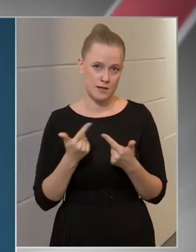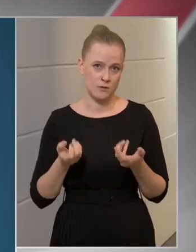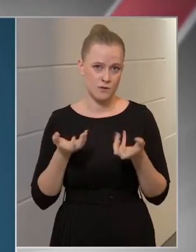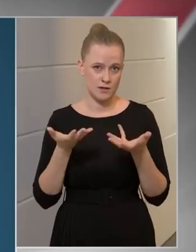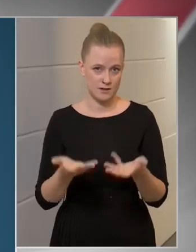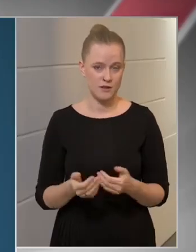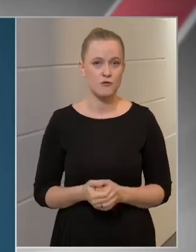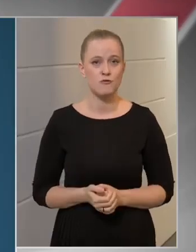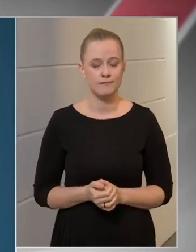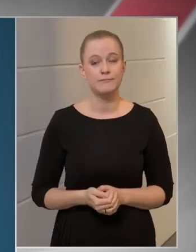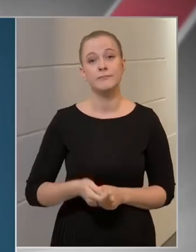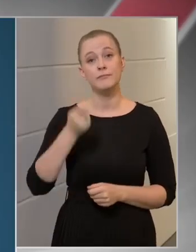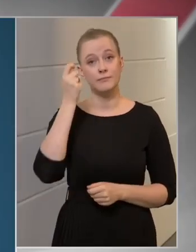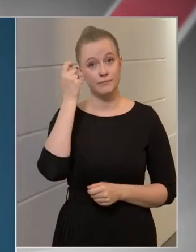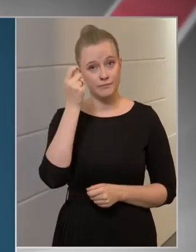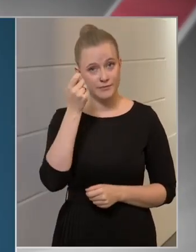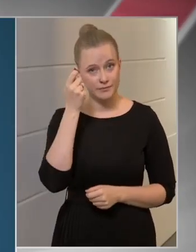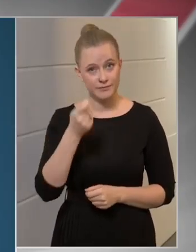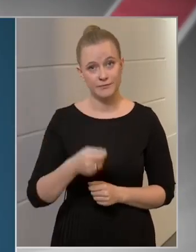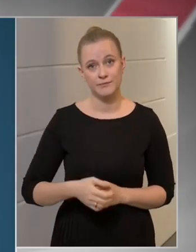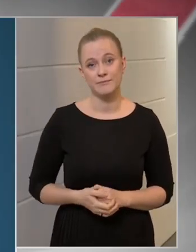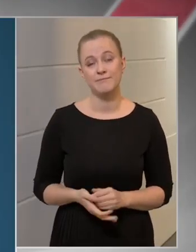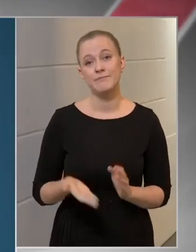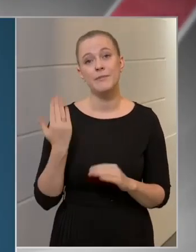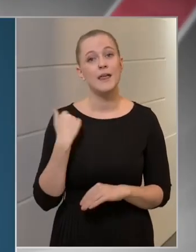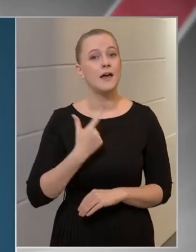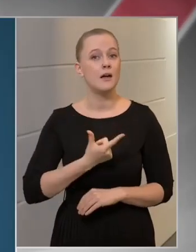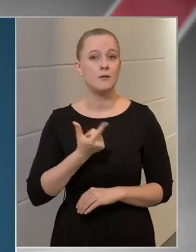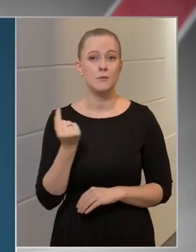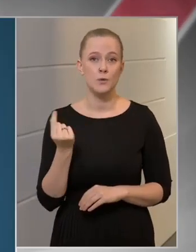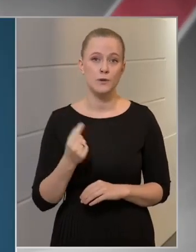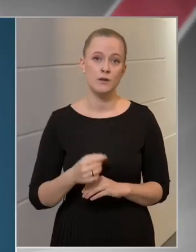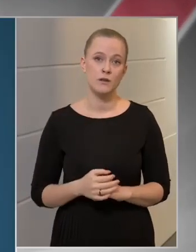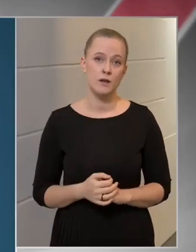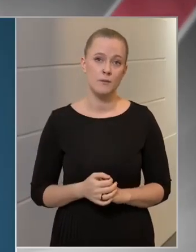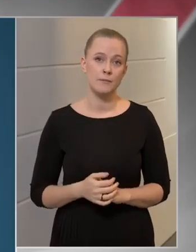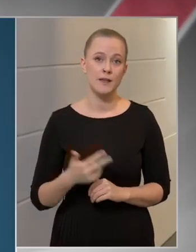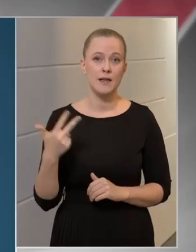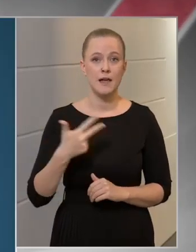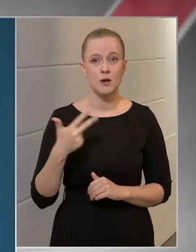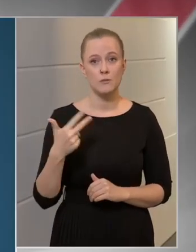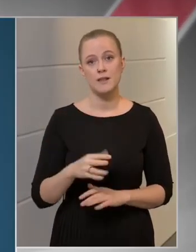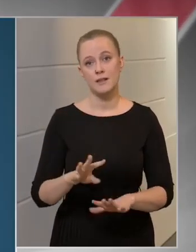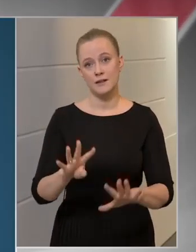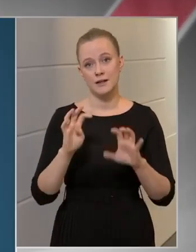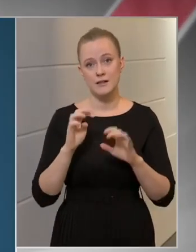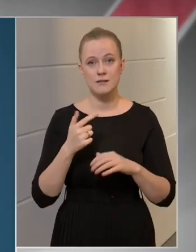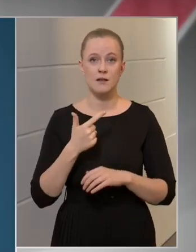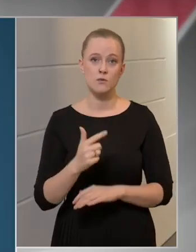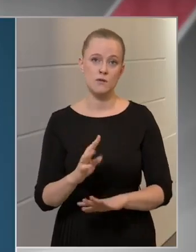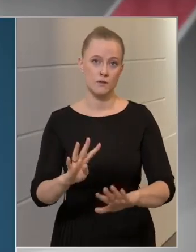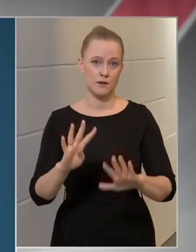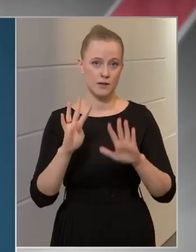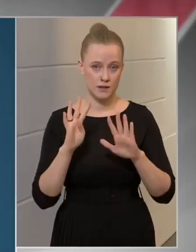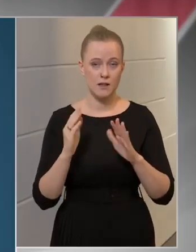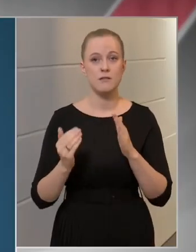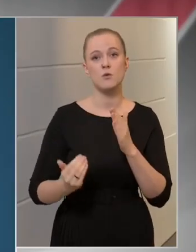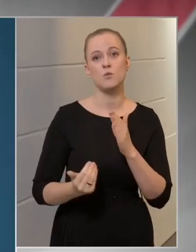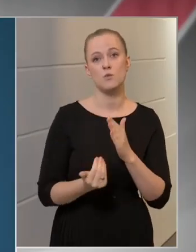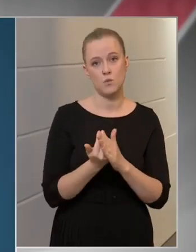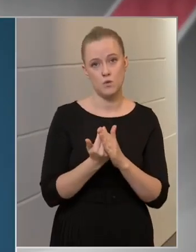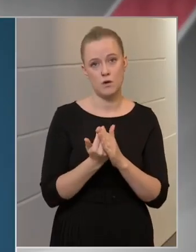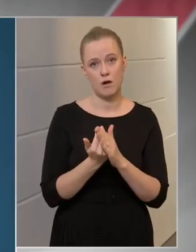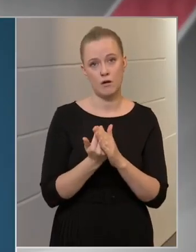Jó napot kívánok! Az elmúlt napon 3.929 újabb